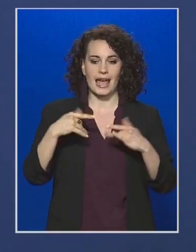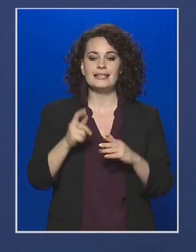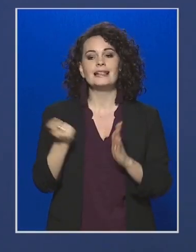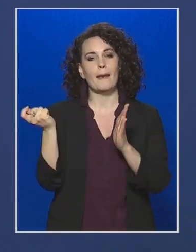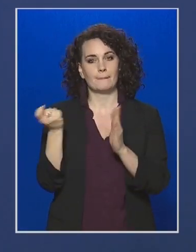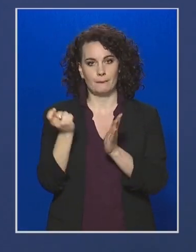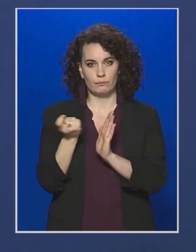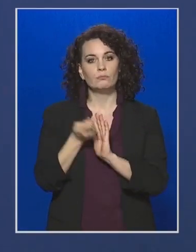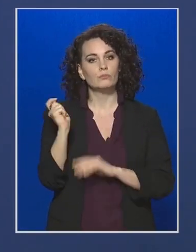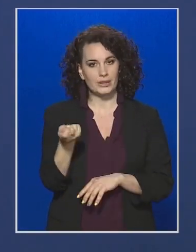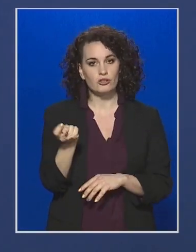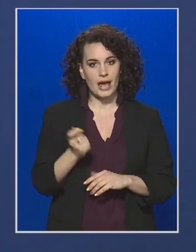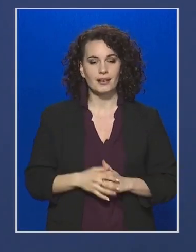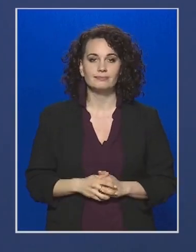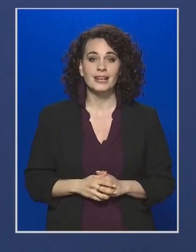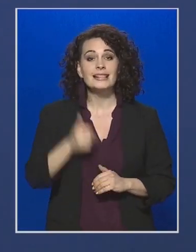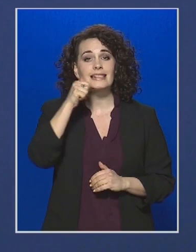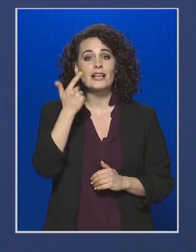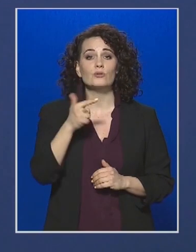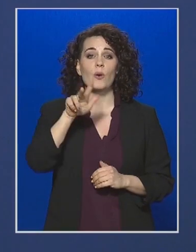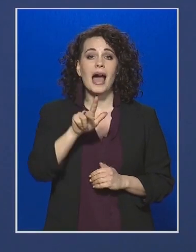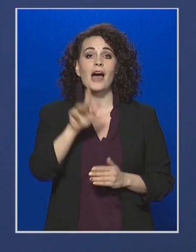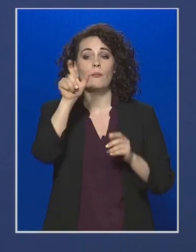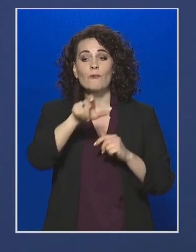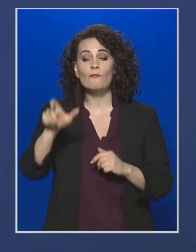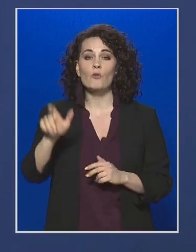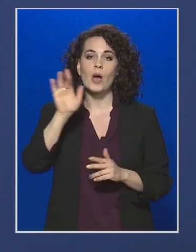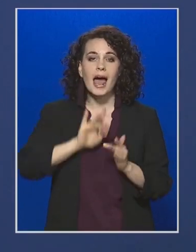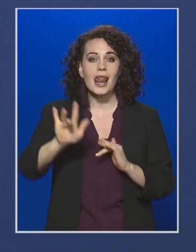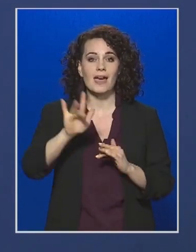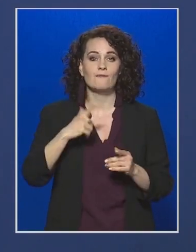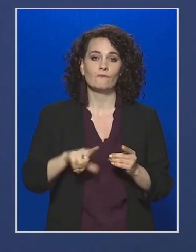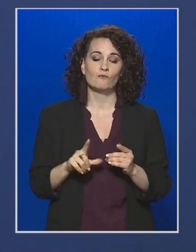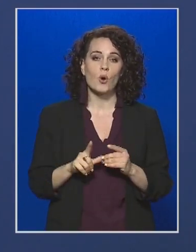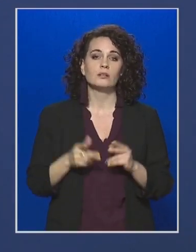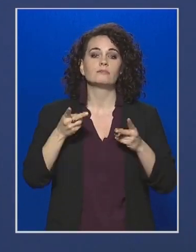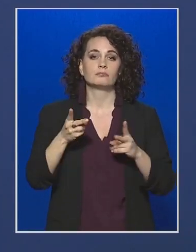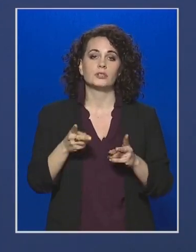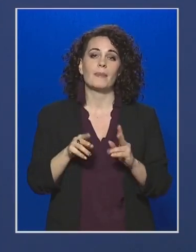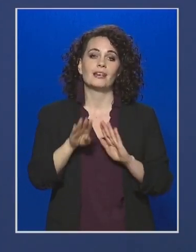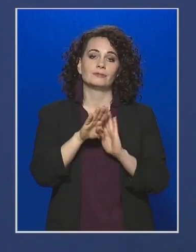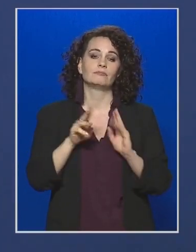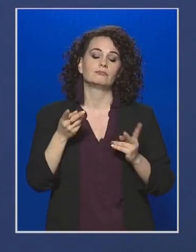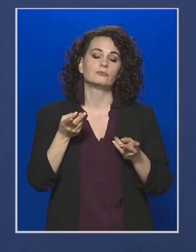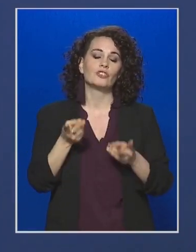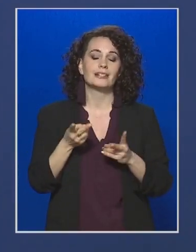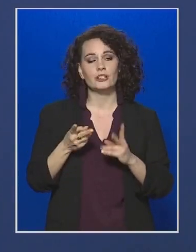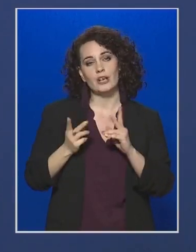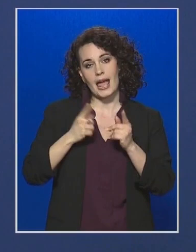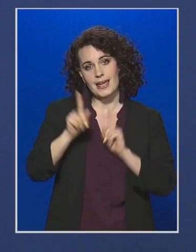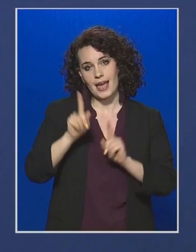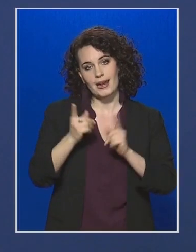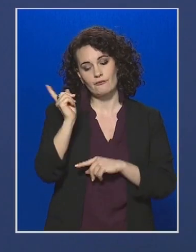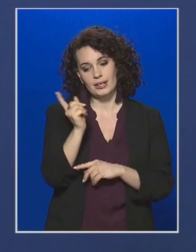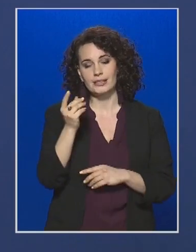alkalmaznunk, illetve 123 fővel szemben tettünk a szabálysértési feljelentést. Továbbra is kérjük a